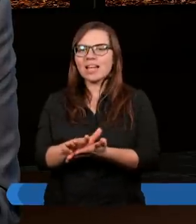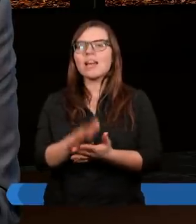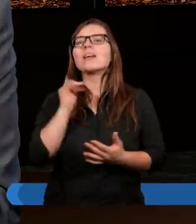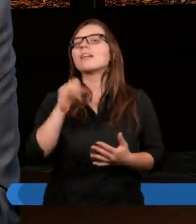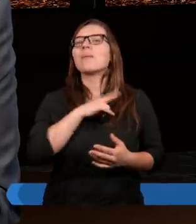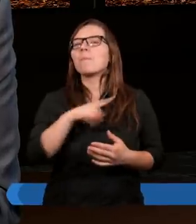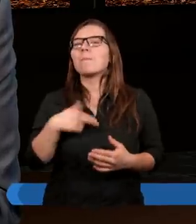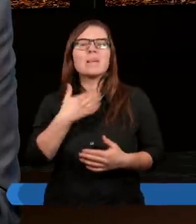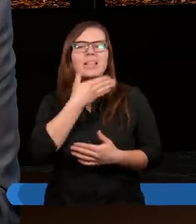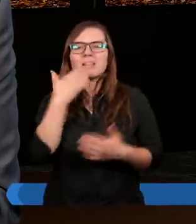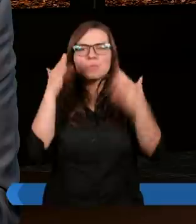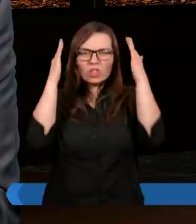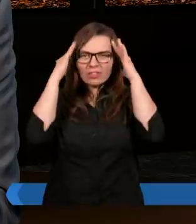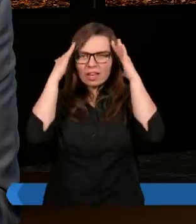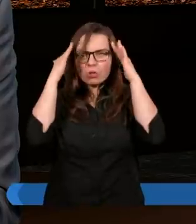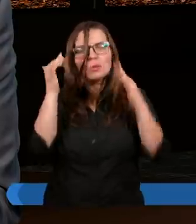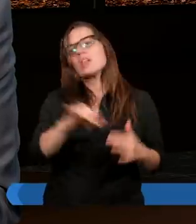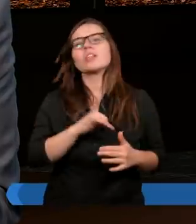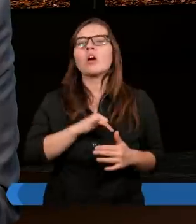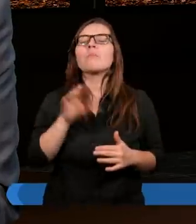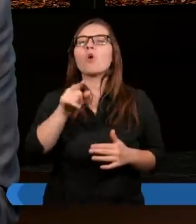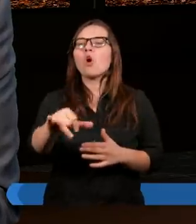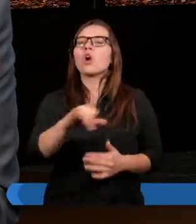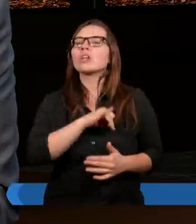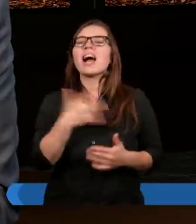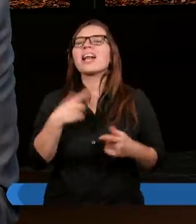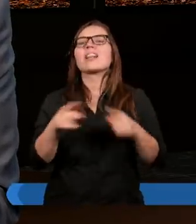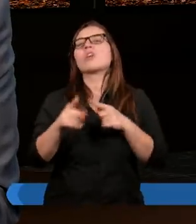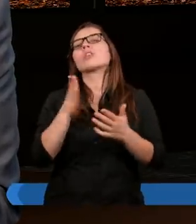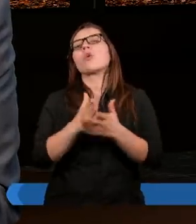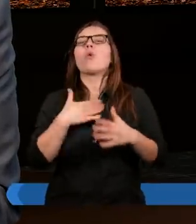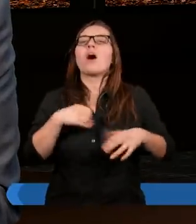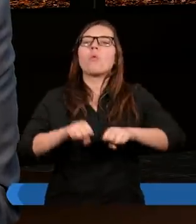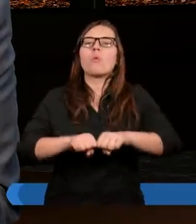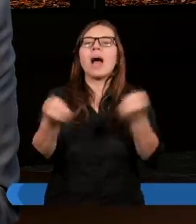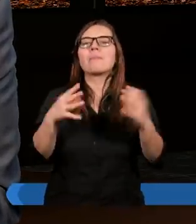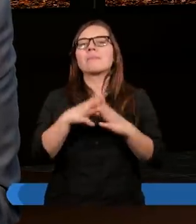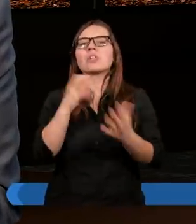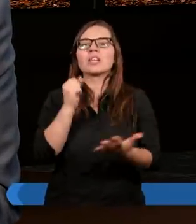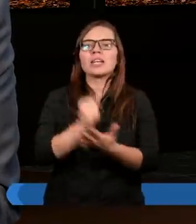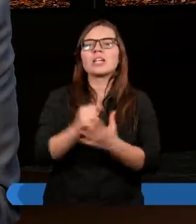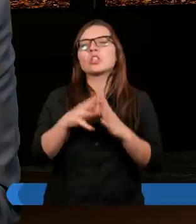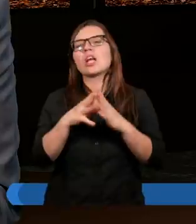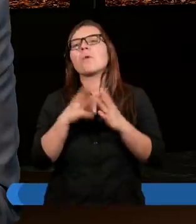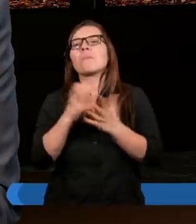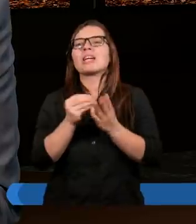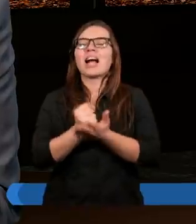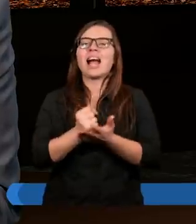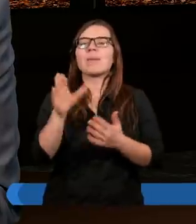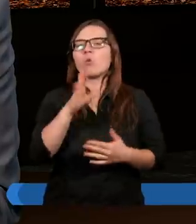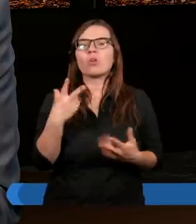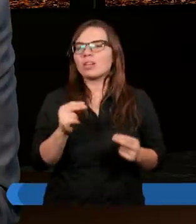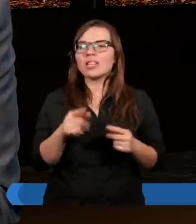I my nie mamy świadomości grzeszenia, bo grzech to nie oznacza tylko, że łamiem przykazanie, dziesięć przykazań Bożych,